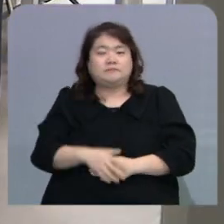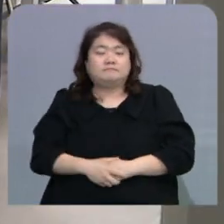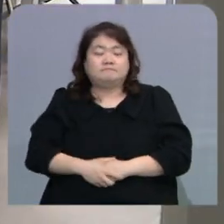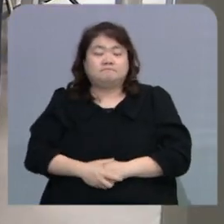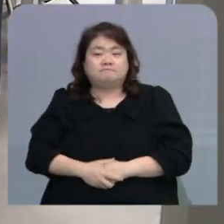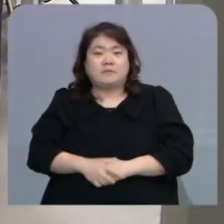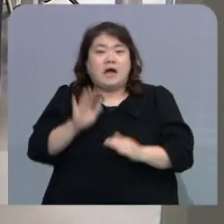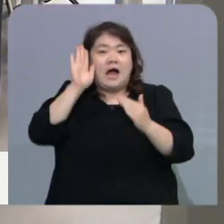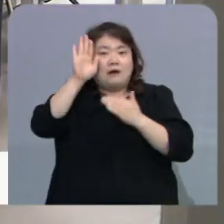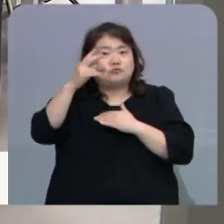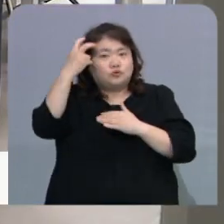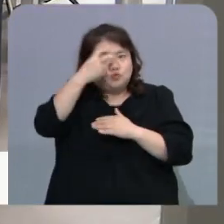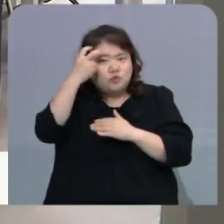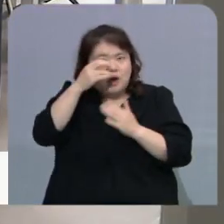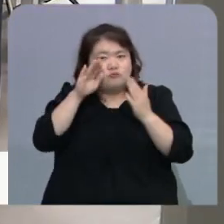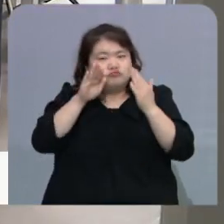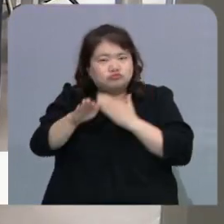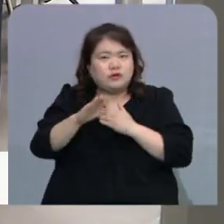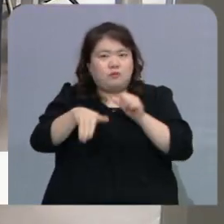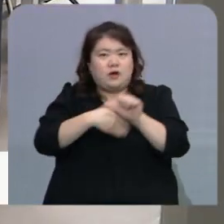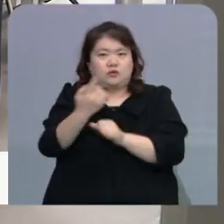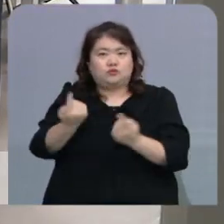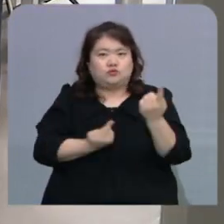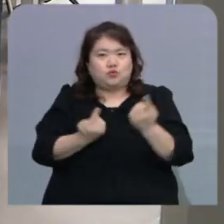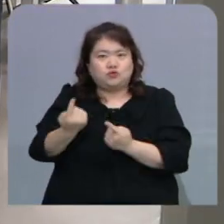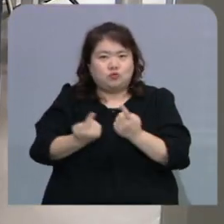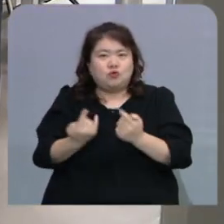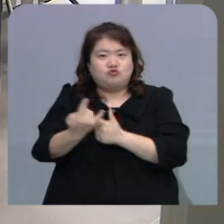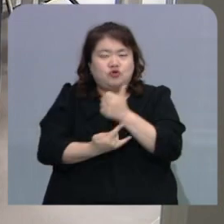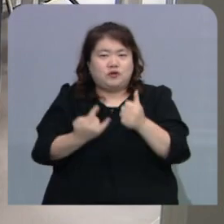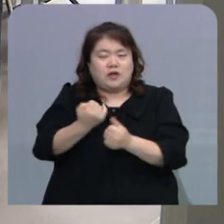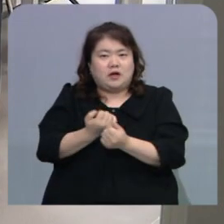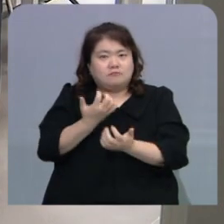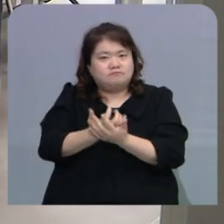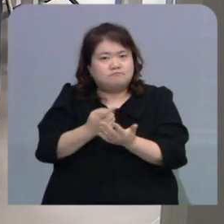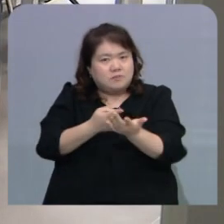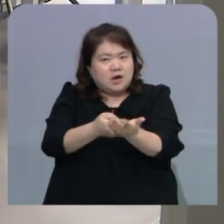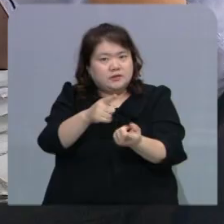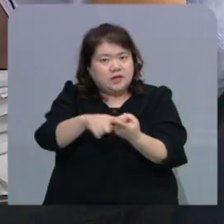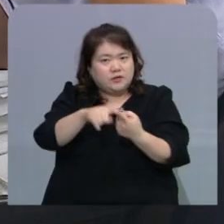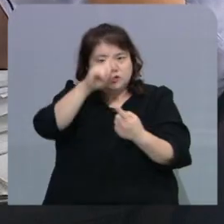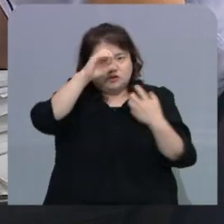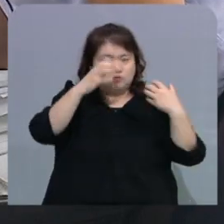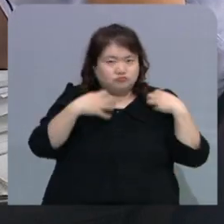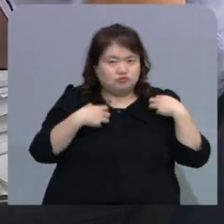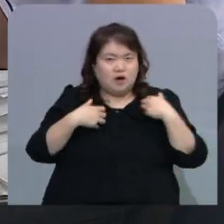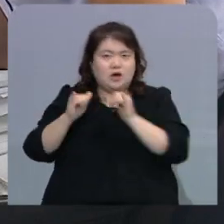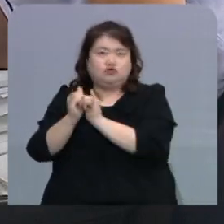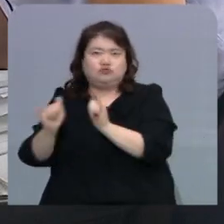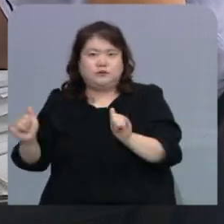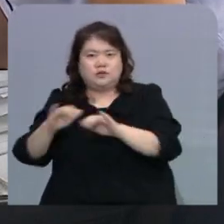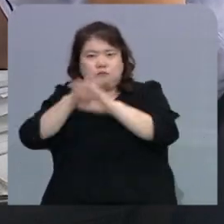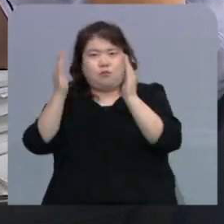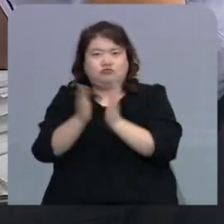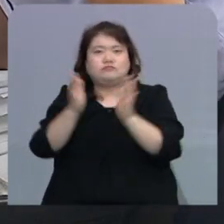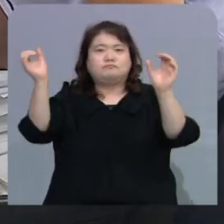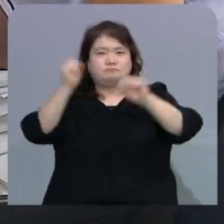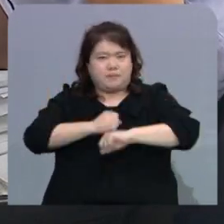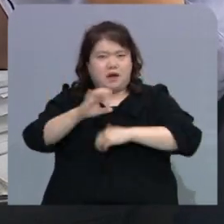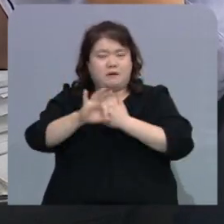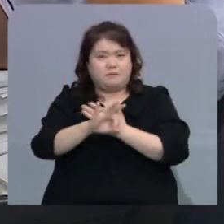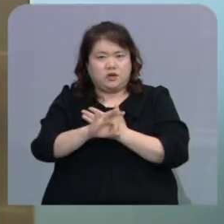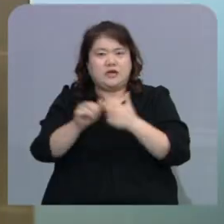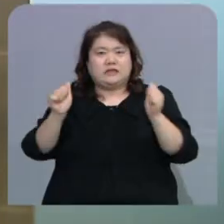앞으로 조사를 거쳐 환경분쟁 조정위원회가 내놓을 조정안을 주민과 정부 측, 양쪽이 모두 받아들이면 재판상